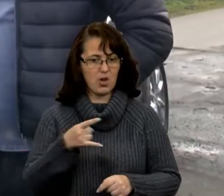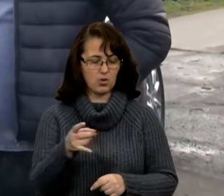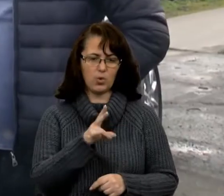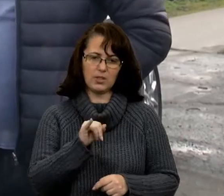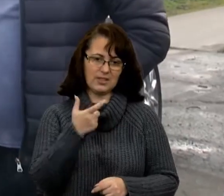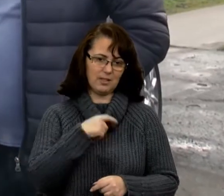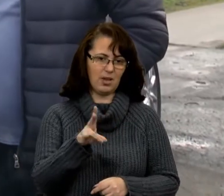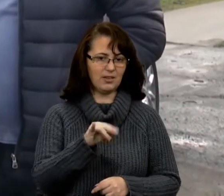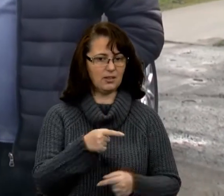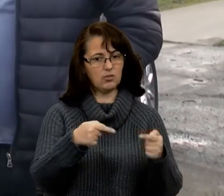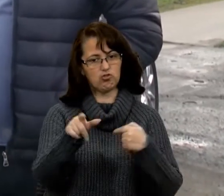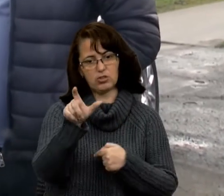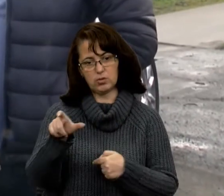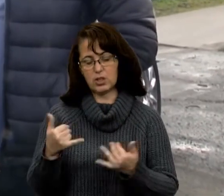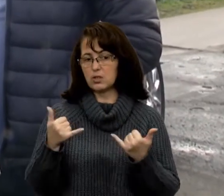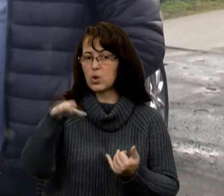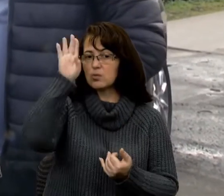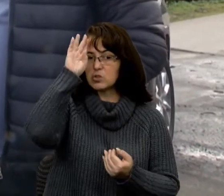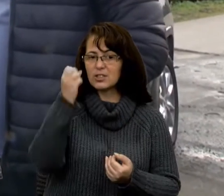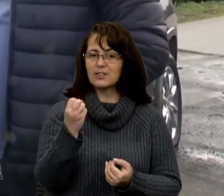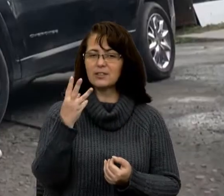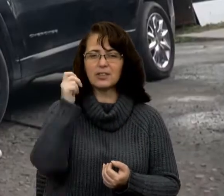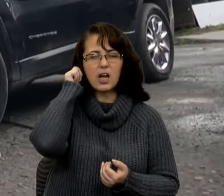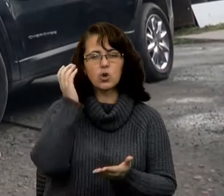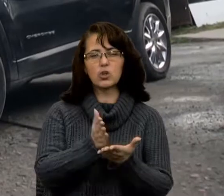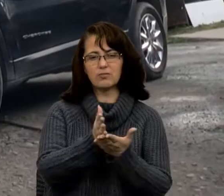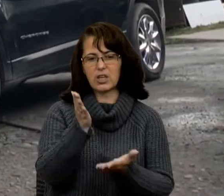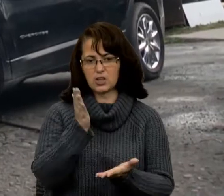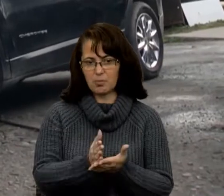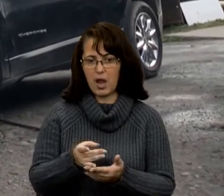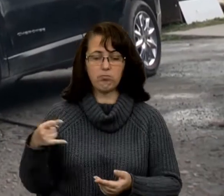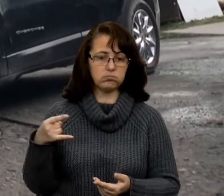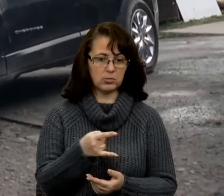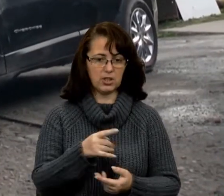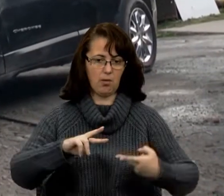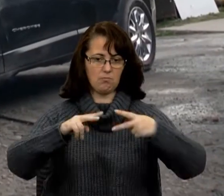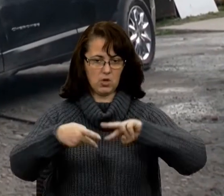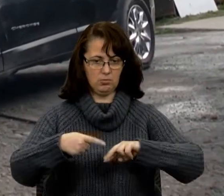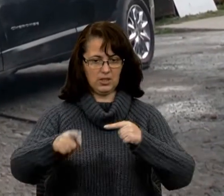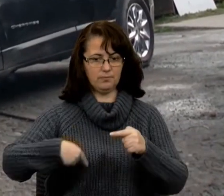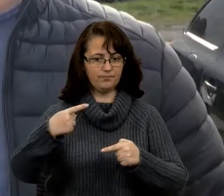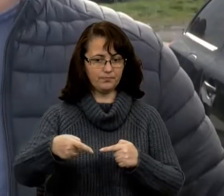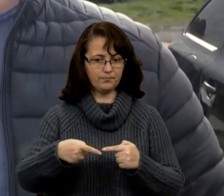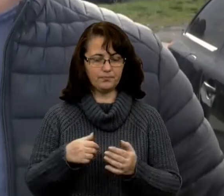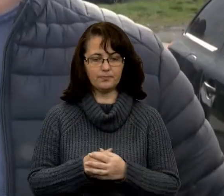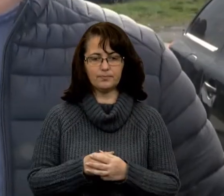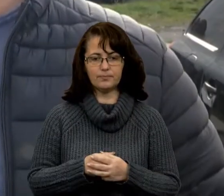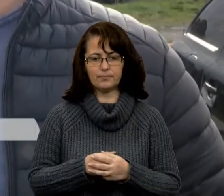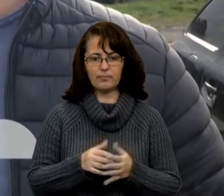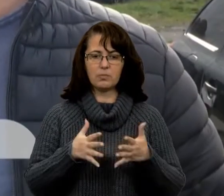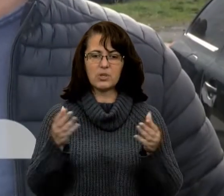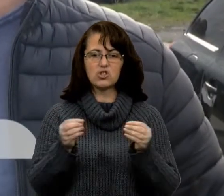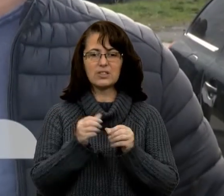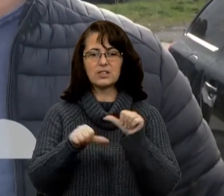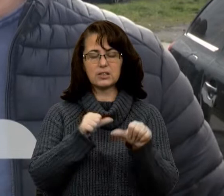ні інших. Сьогодні Любомир, водій з 13-річним стажем, якраз приїхав перевзути свого чотириколісного. Вже більше 10